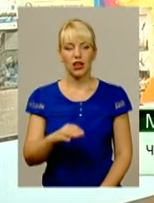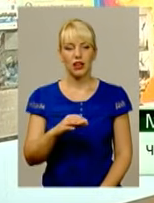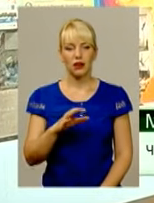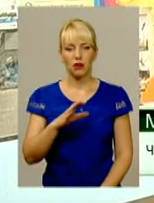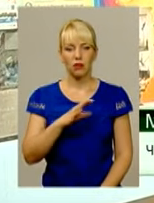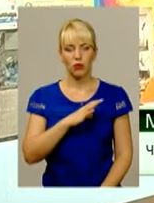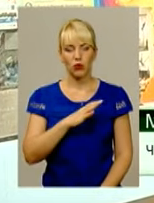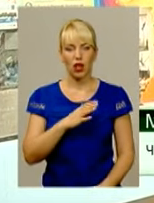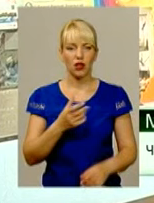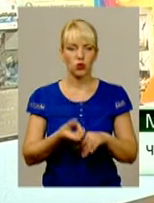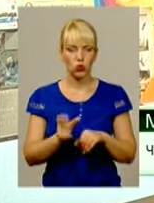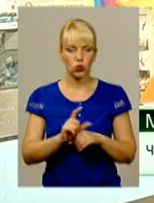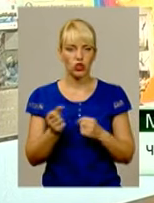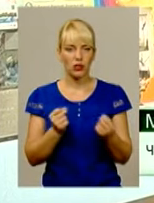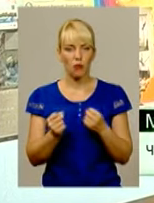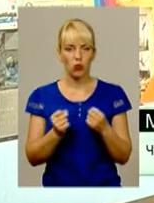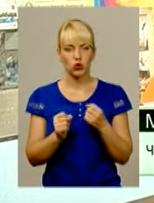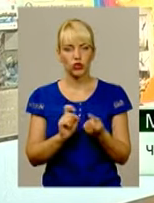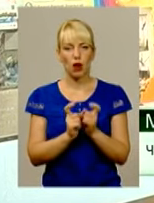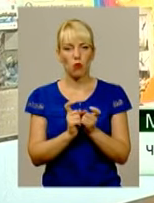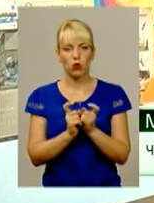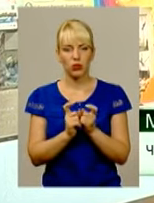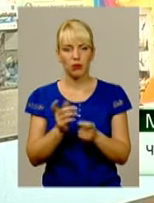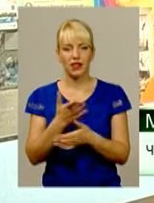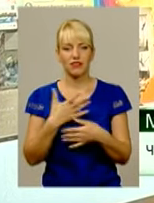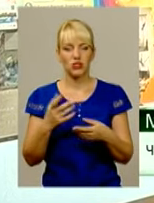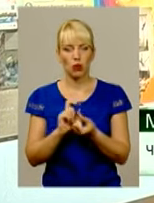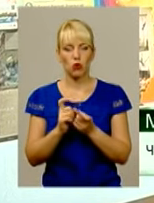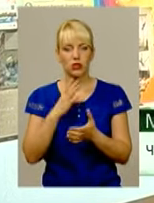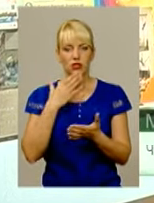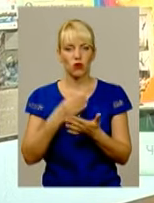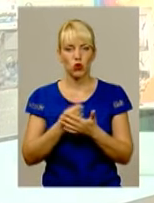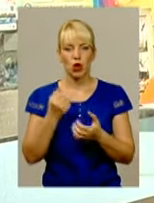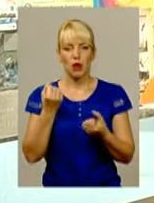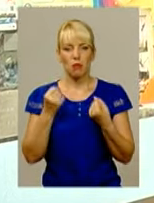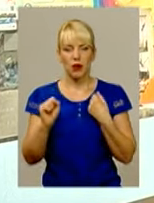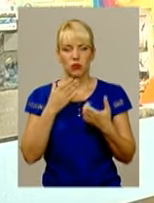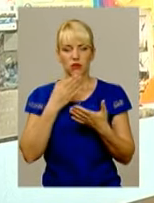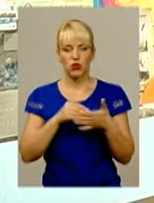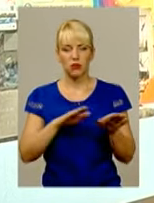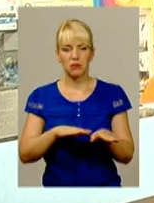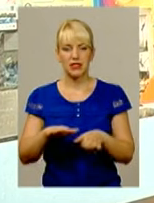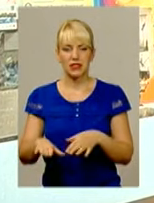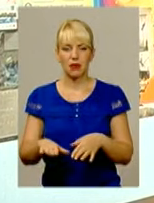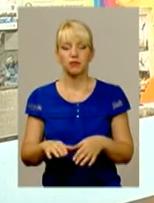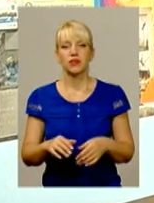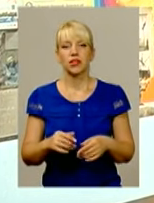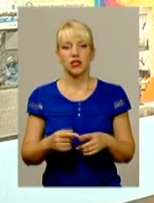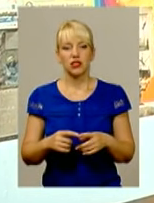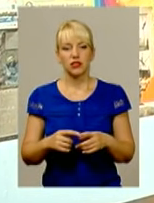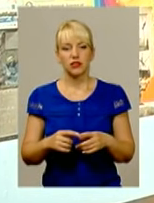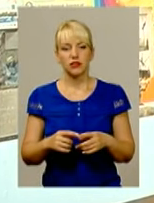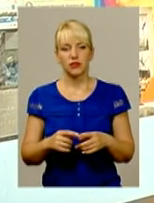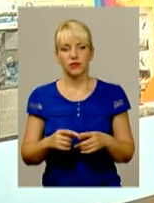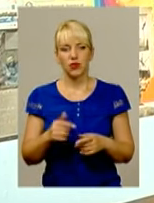напружена така боротьба і всі до останнього боролися за свою перемогу, за свої місця. Стрибки у довжину – такий вид, що від